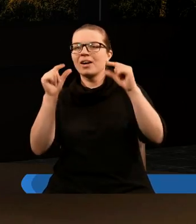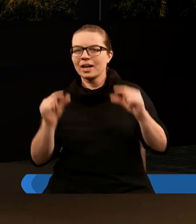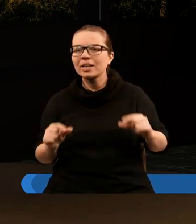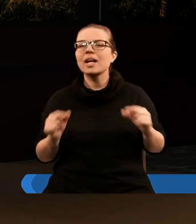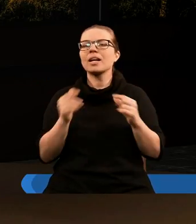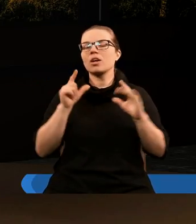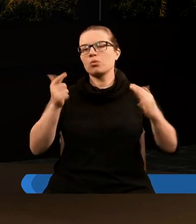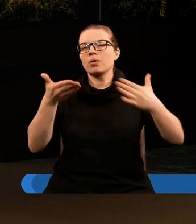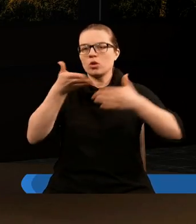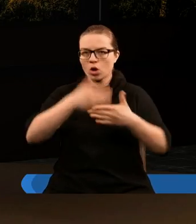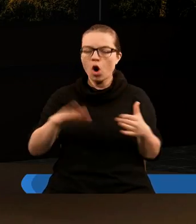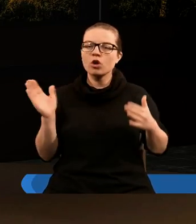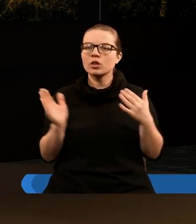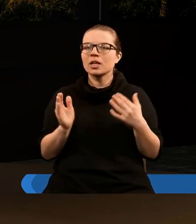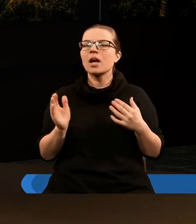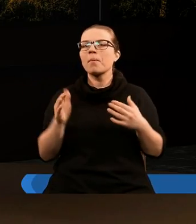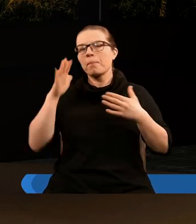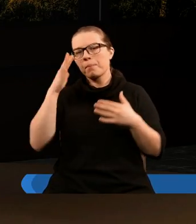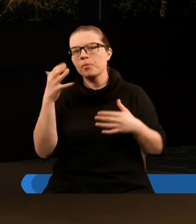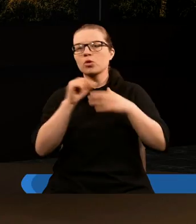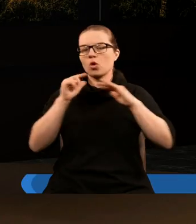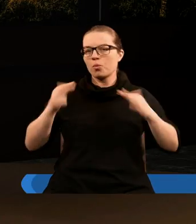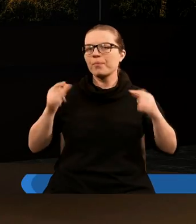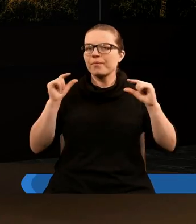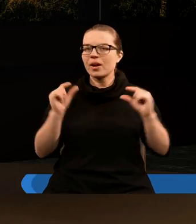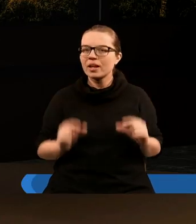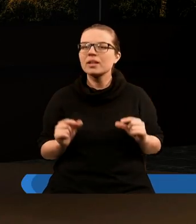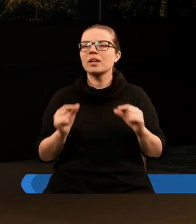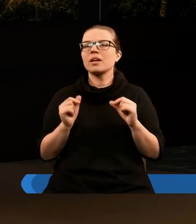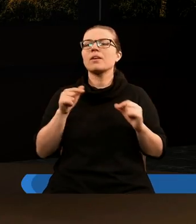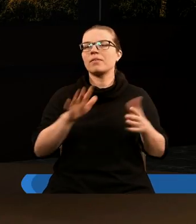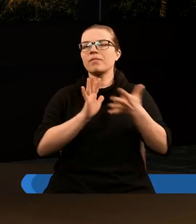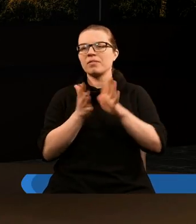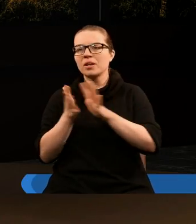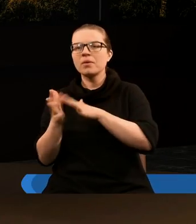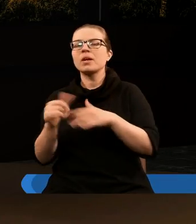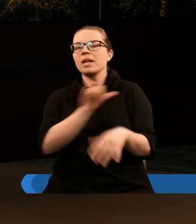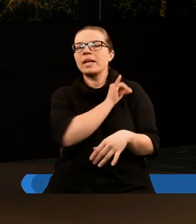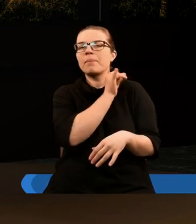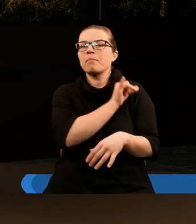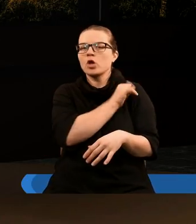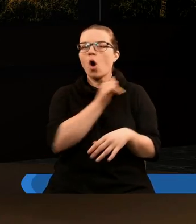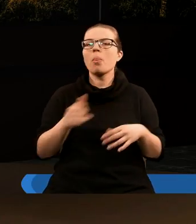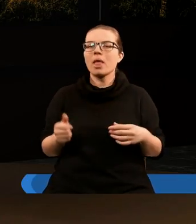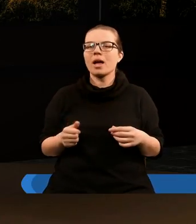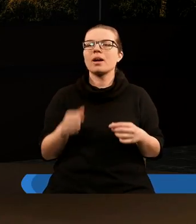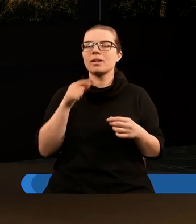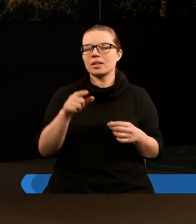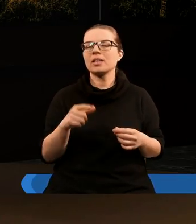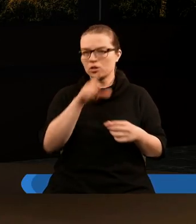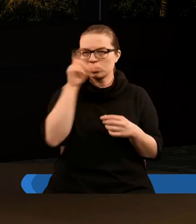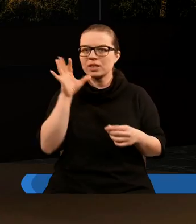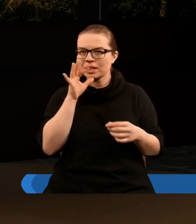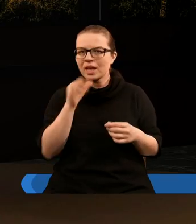wersetach siódmego rozdziału. Od piątego do ósmego wersetu są wymienione imiona plemion